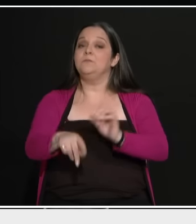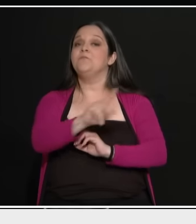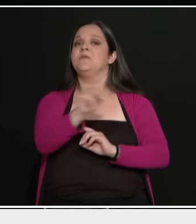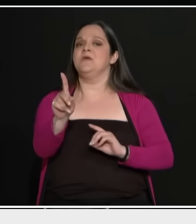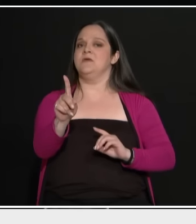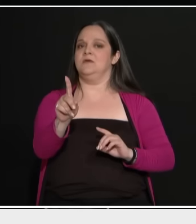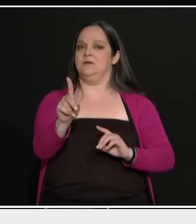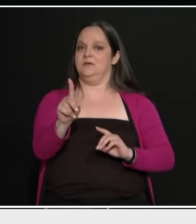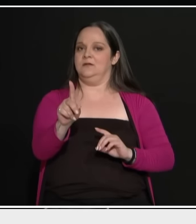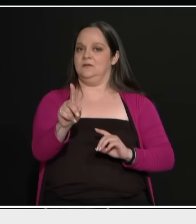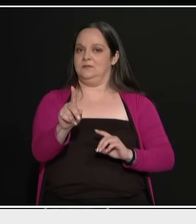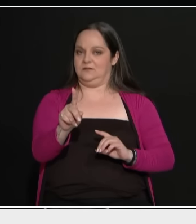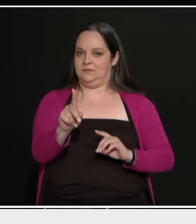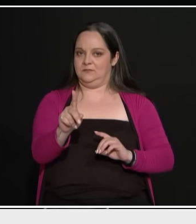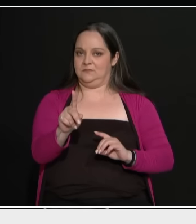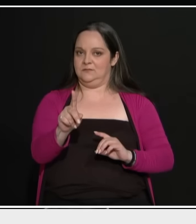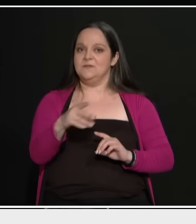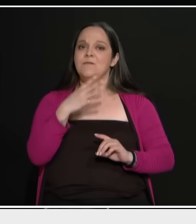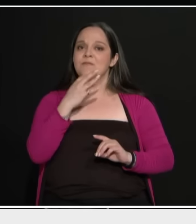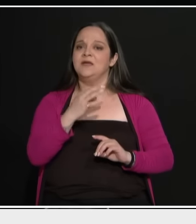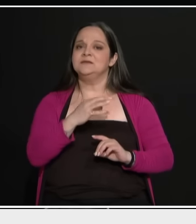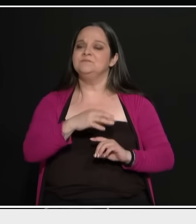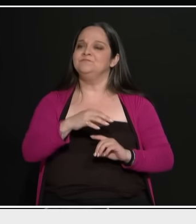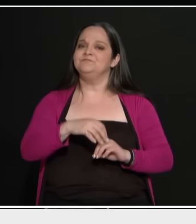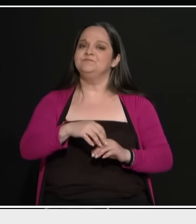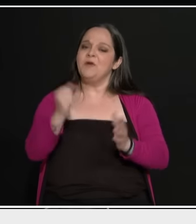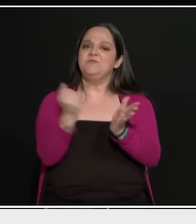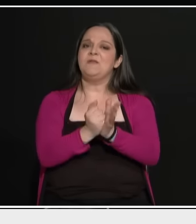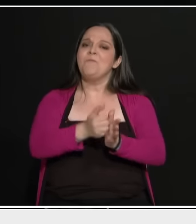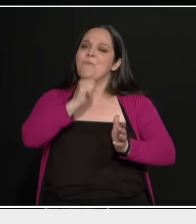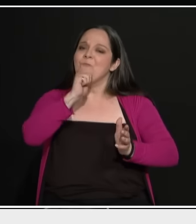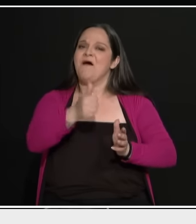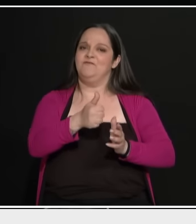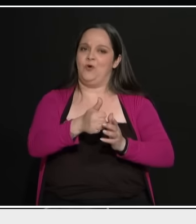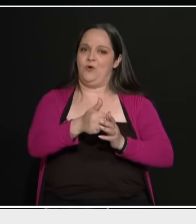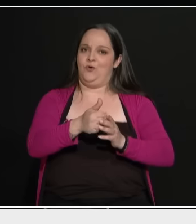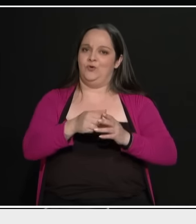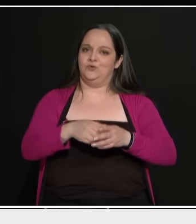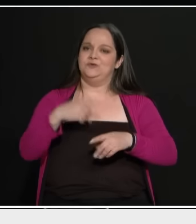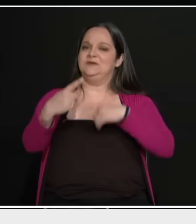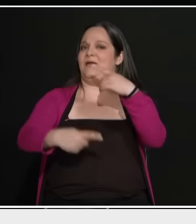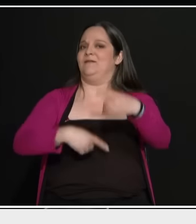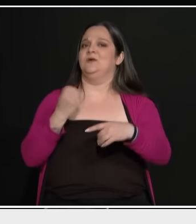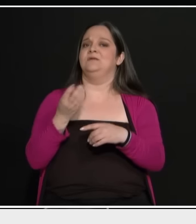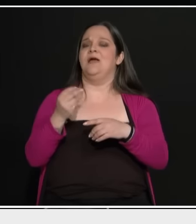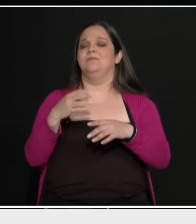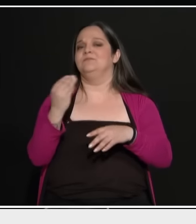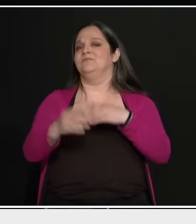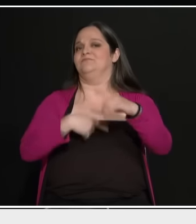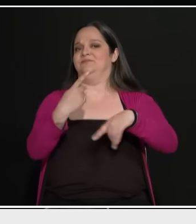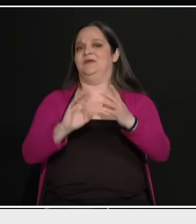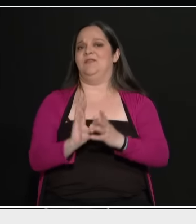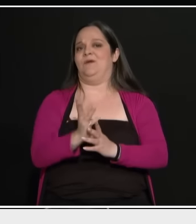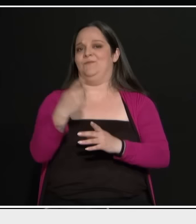γιατί είναι μια ρετσινιά στη σταδιοδρομία σου. Εκείνος χασκογέλαγε και δεν, εντάξει δεν τον